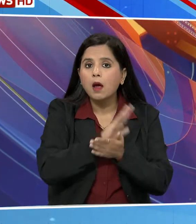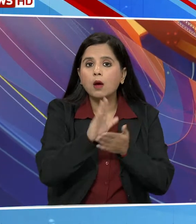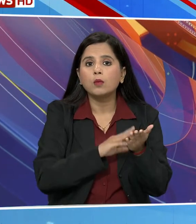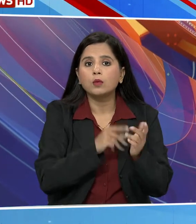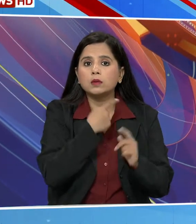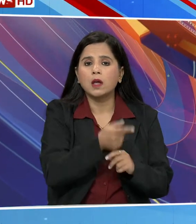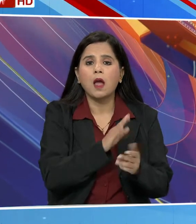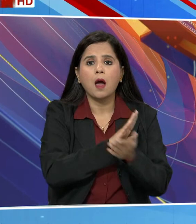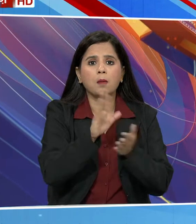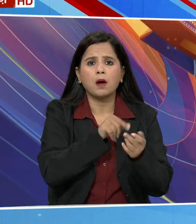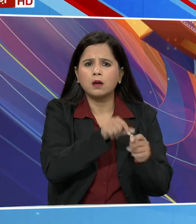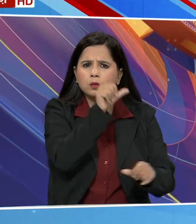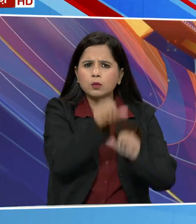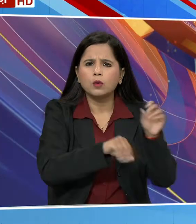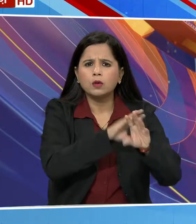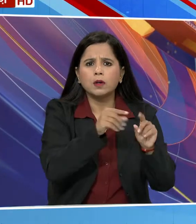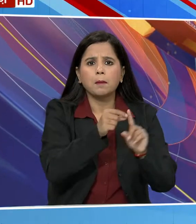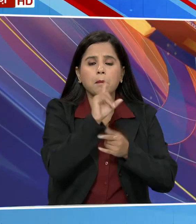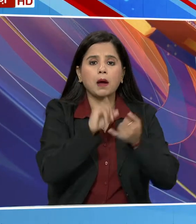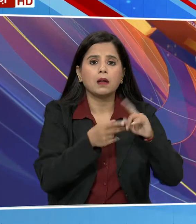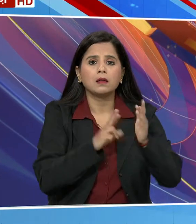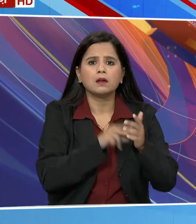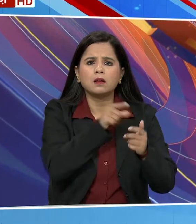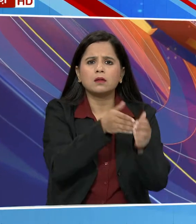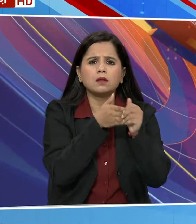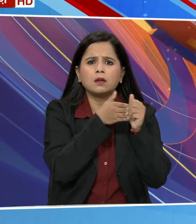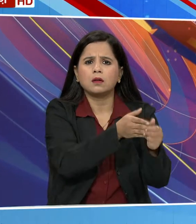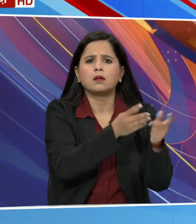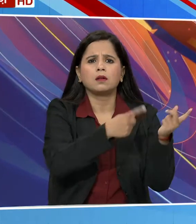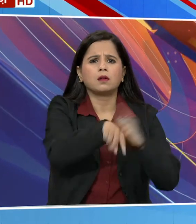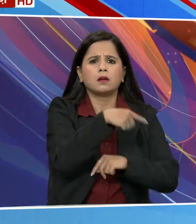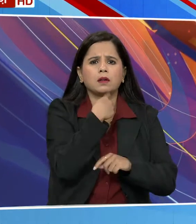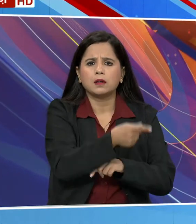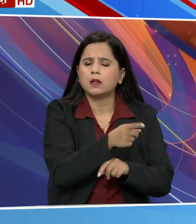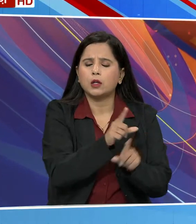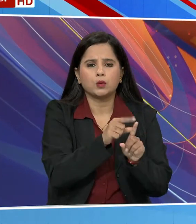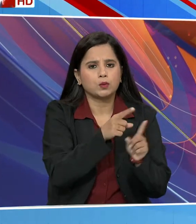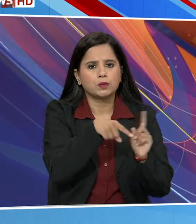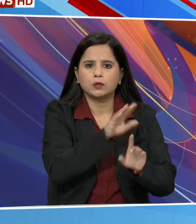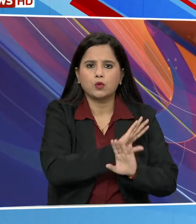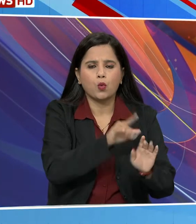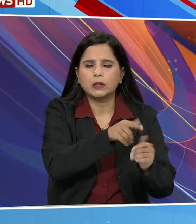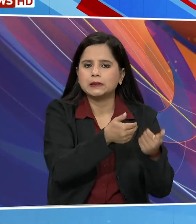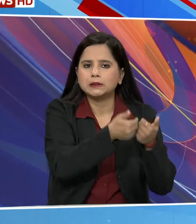कहा कि हमास की गतिविदियां फिलिस्तीनियों का प्रतिनिधित्व नहीं करती